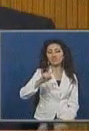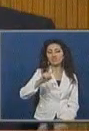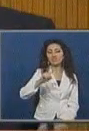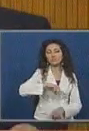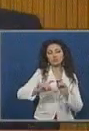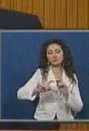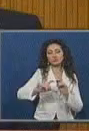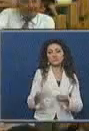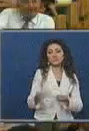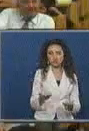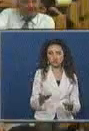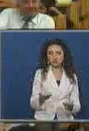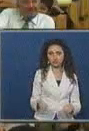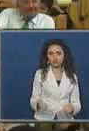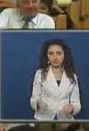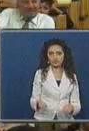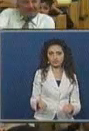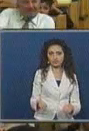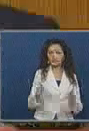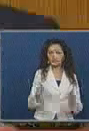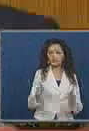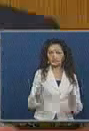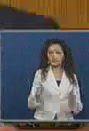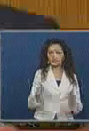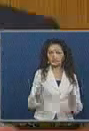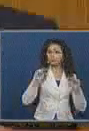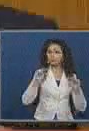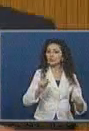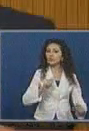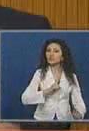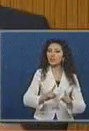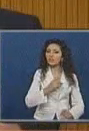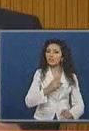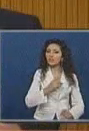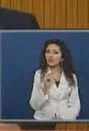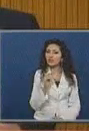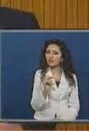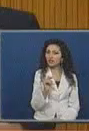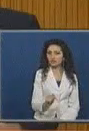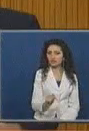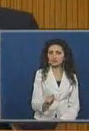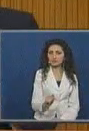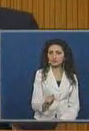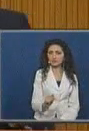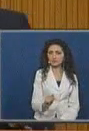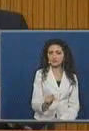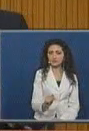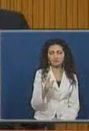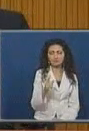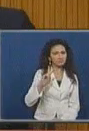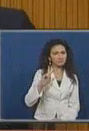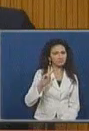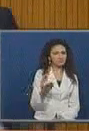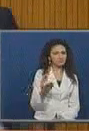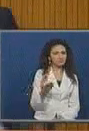çalışılıyor. Değerli arkadaşlarım, bu davada ilginç bir